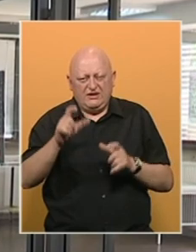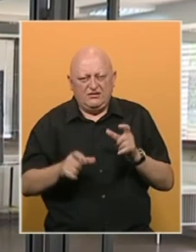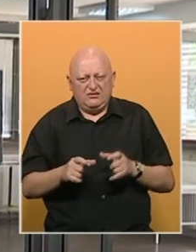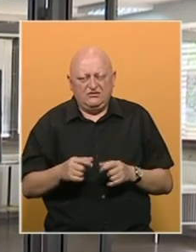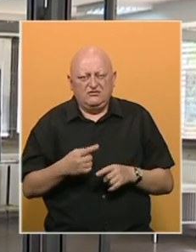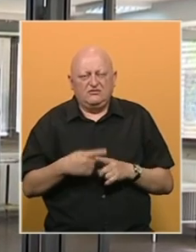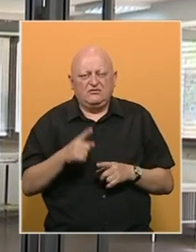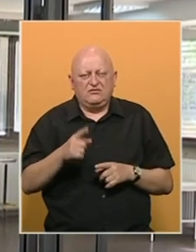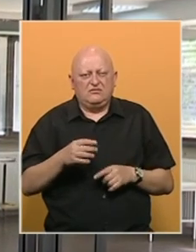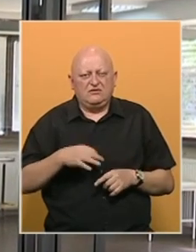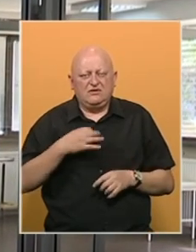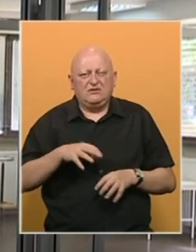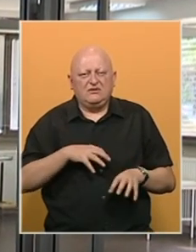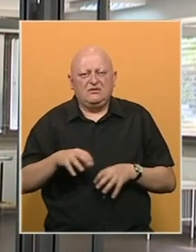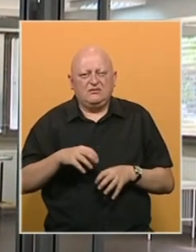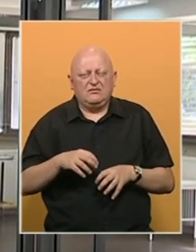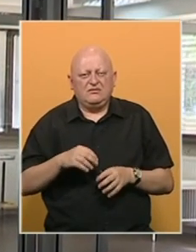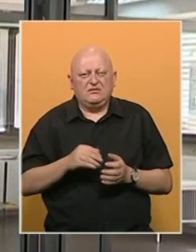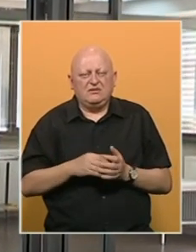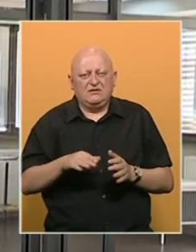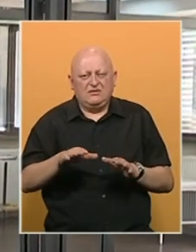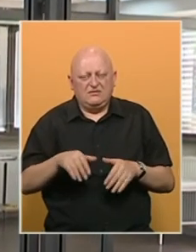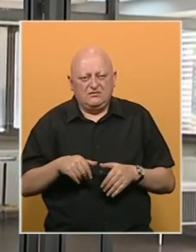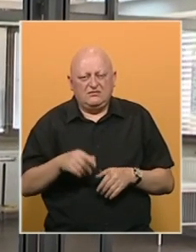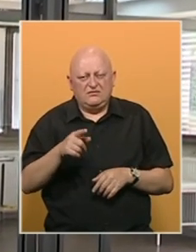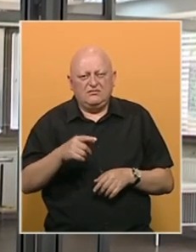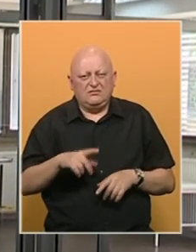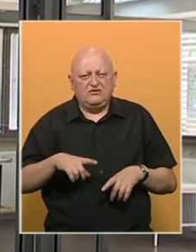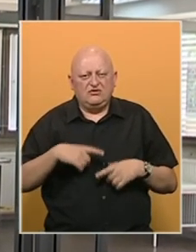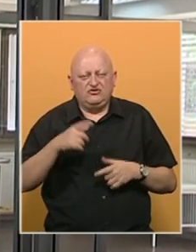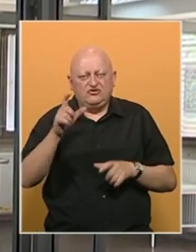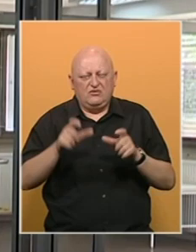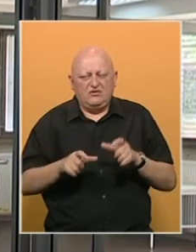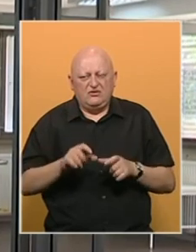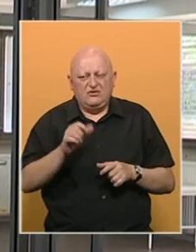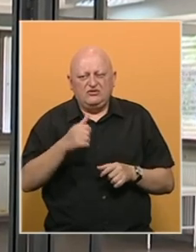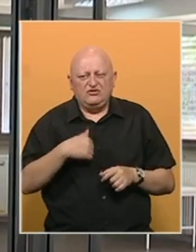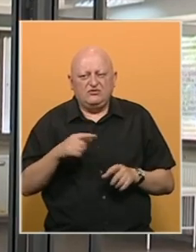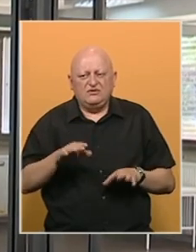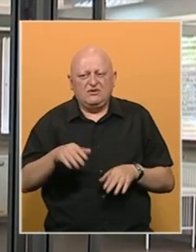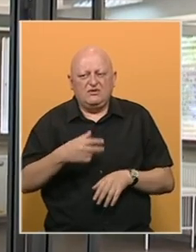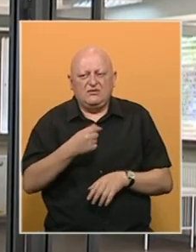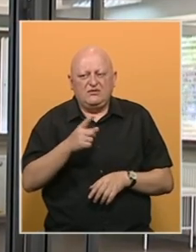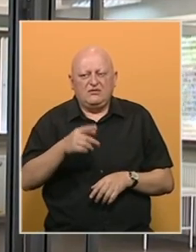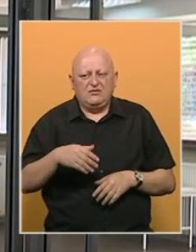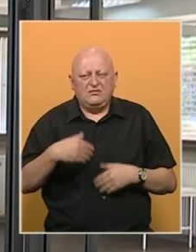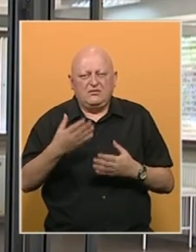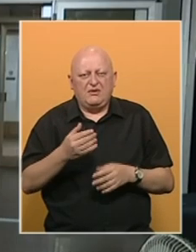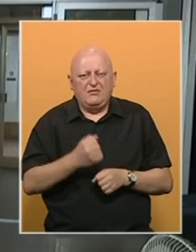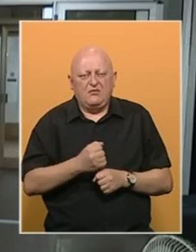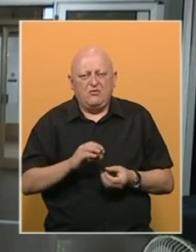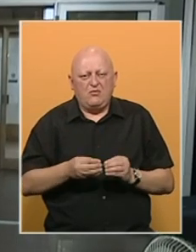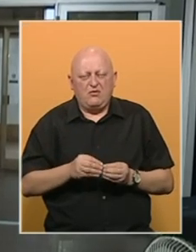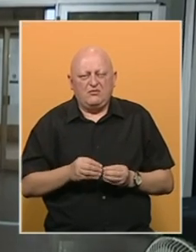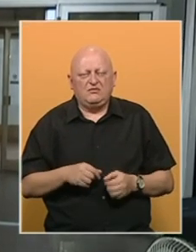zato što je zdravstveni radnici trebali su primiti i oni su živa bića. A što mi da ne primimo nego da njima belaje pravimo?